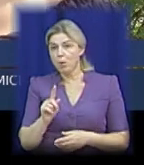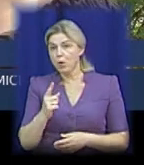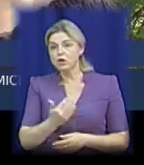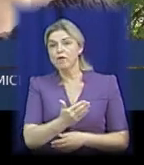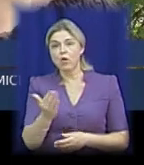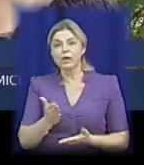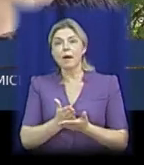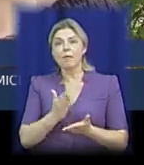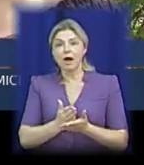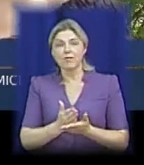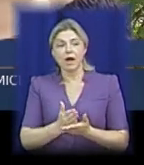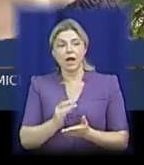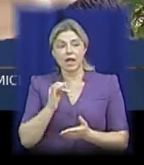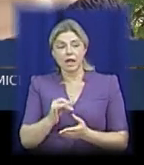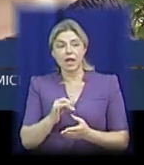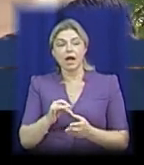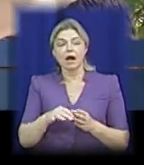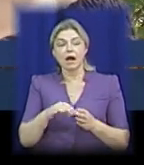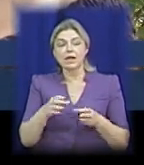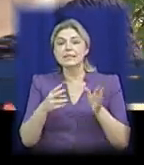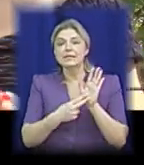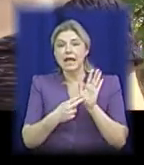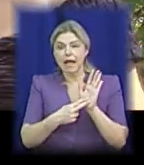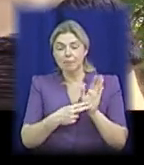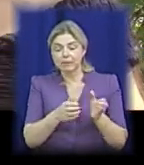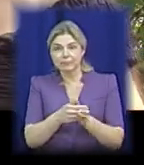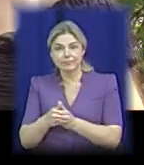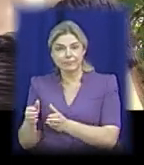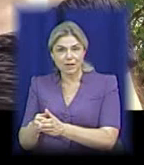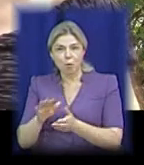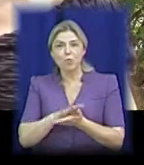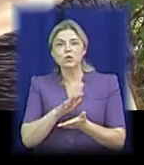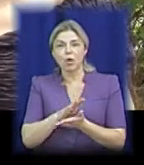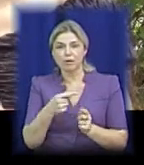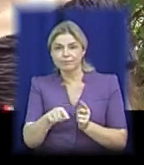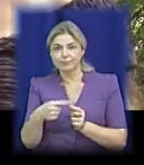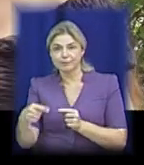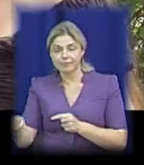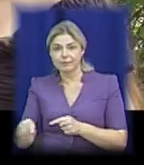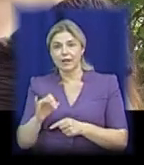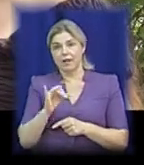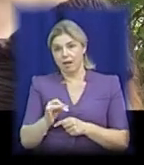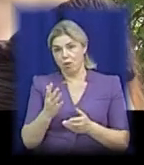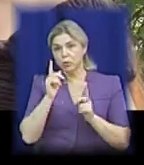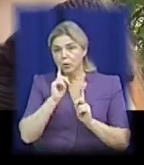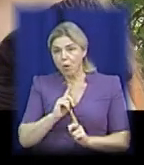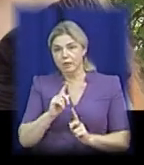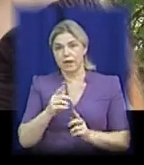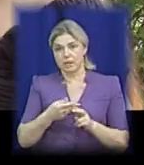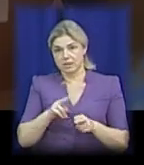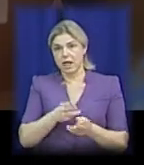збирають сім фракцій. Вони сортують окремо сім фракцій. В них дуже зручно це